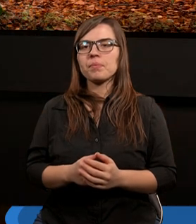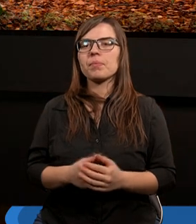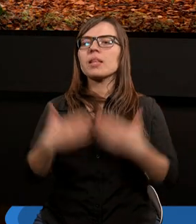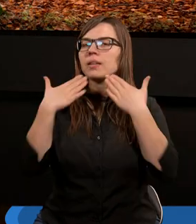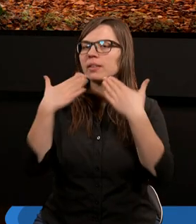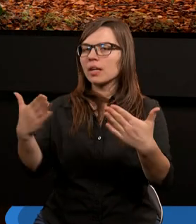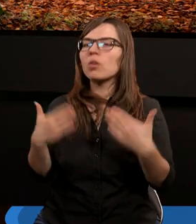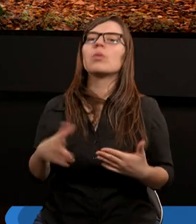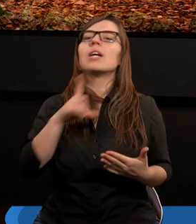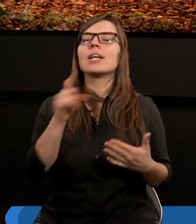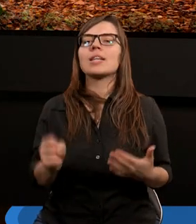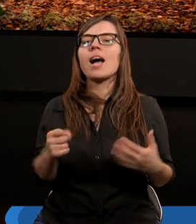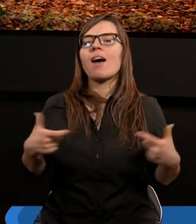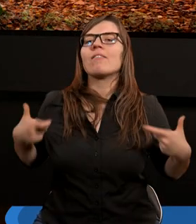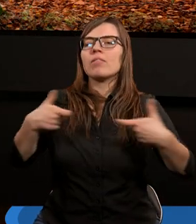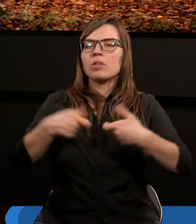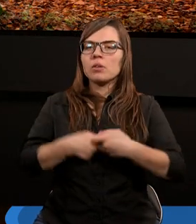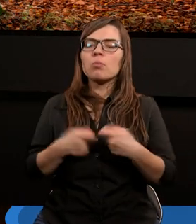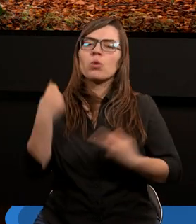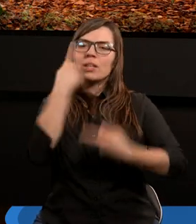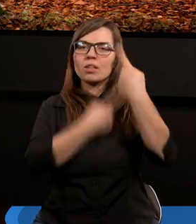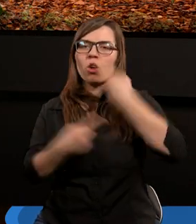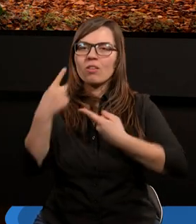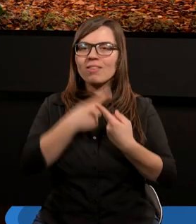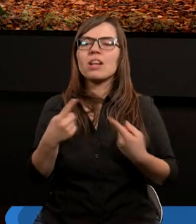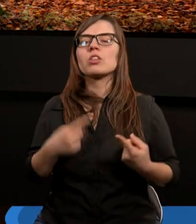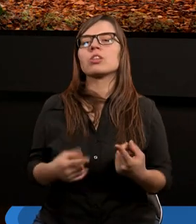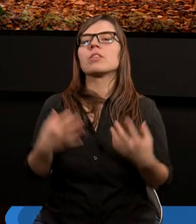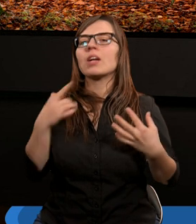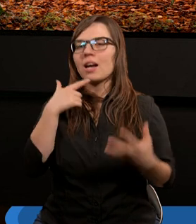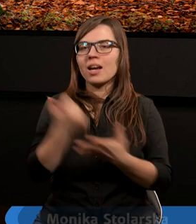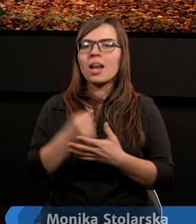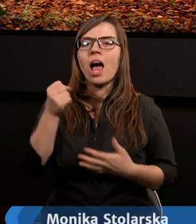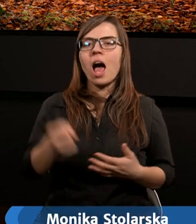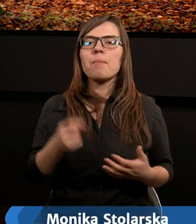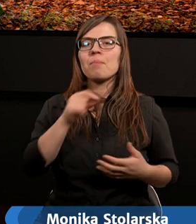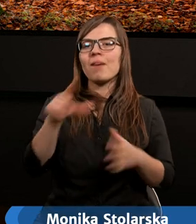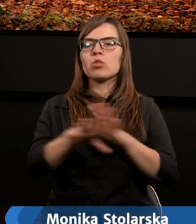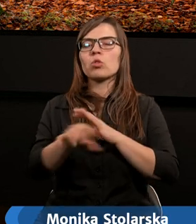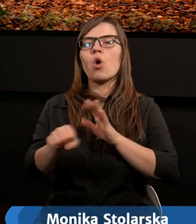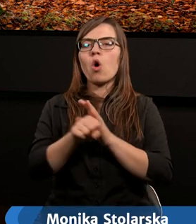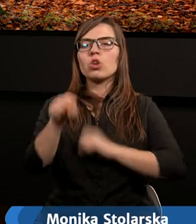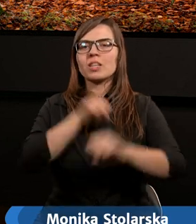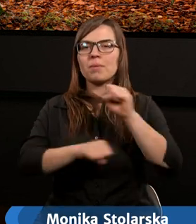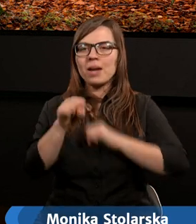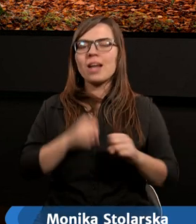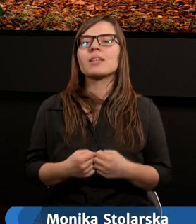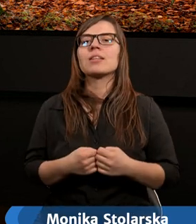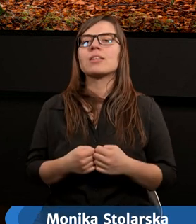Dziękuję za wspólne rozważanie listu apostoła Pawła do Rzymian.